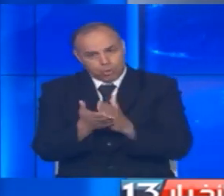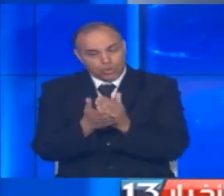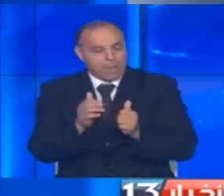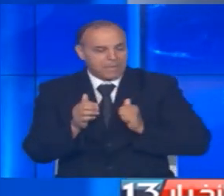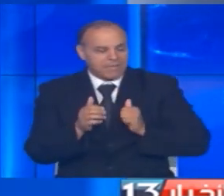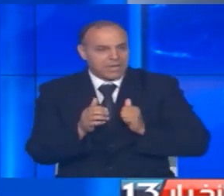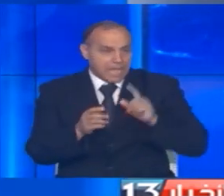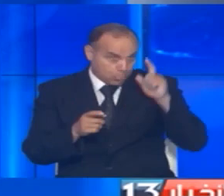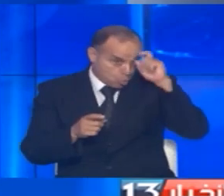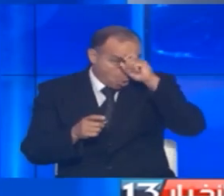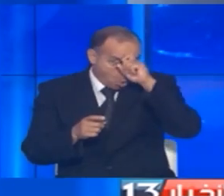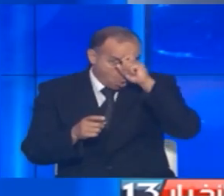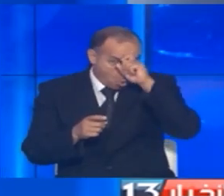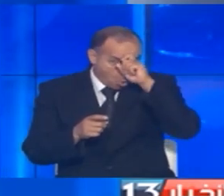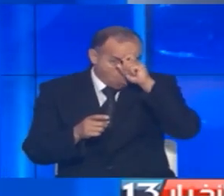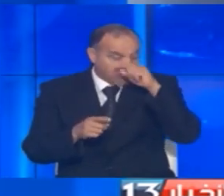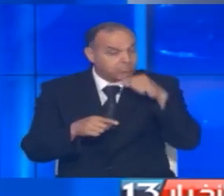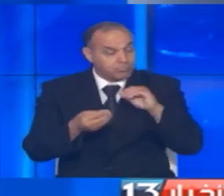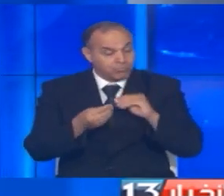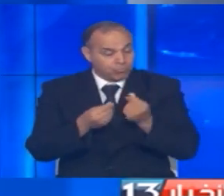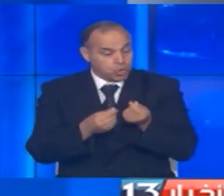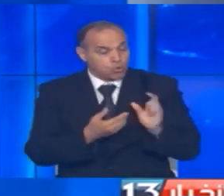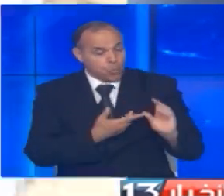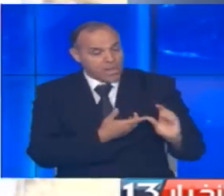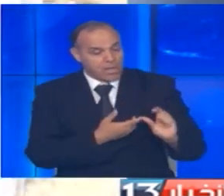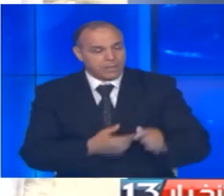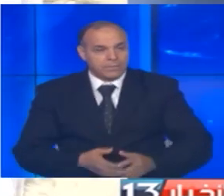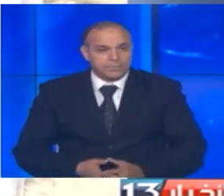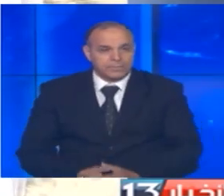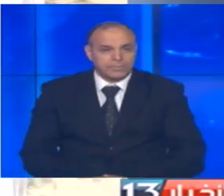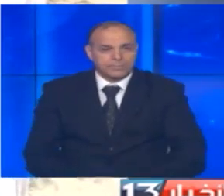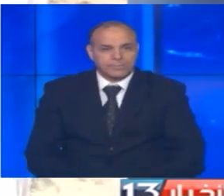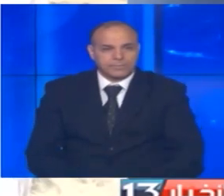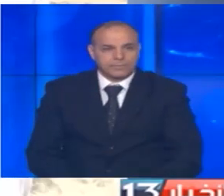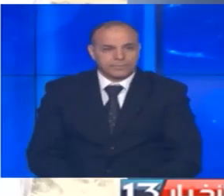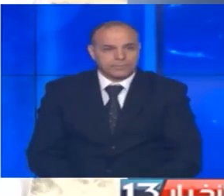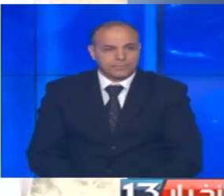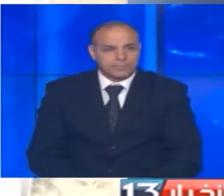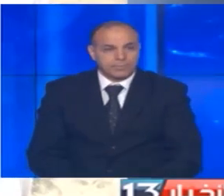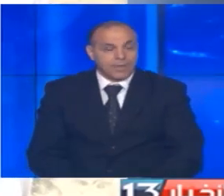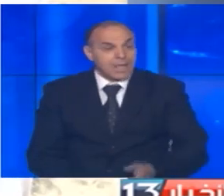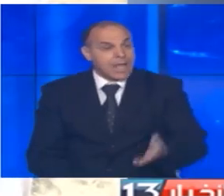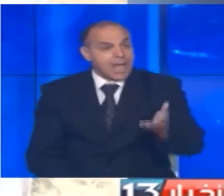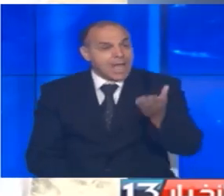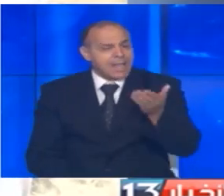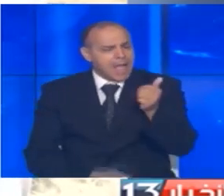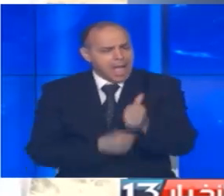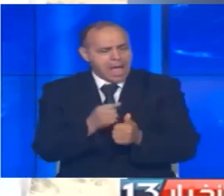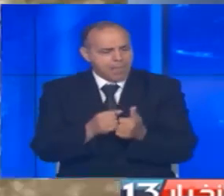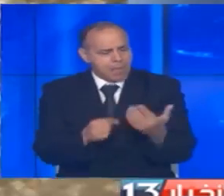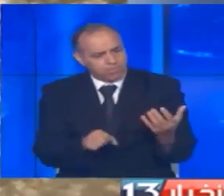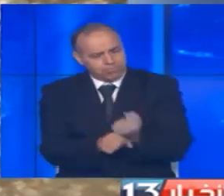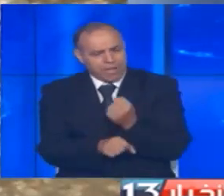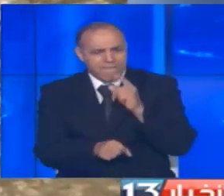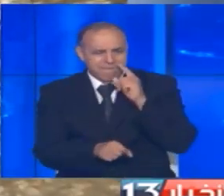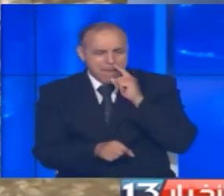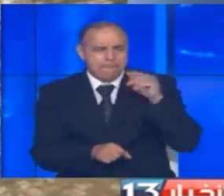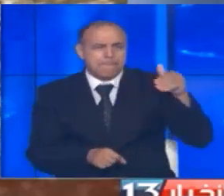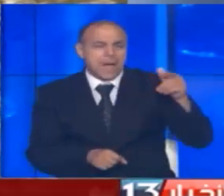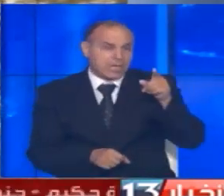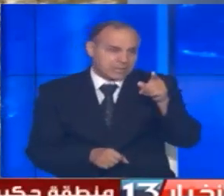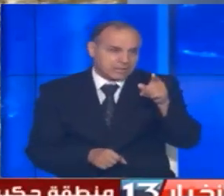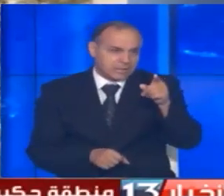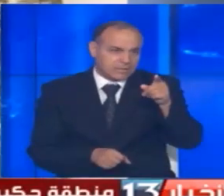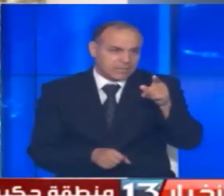رغم الصعوبات وتوضع الإمكانات منذ سنة تقريبا تحقق حلم منجية الخزري